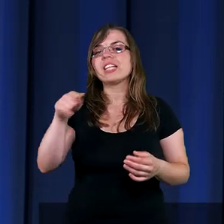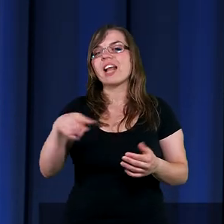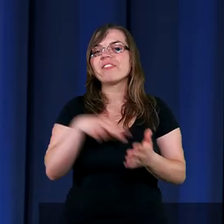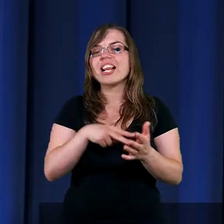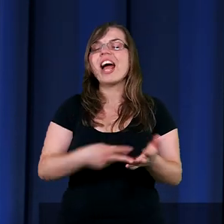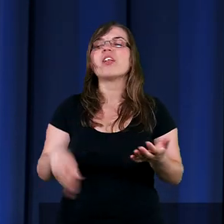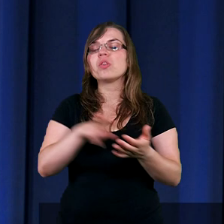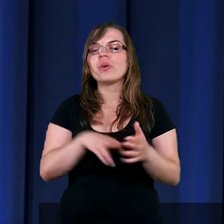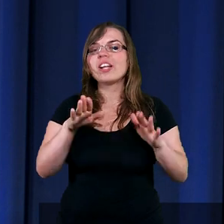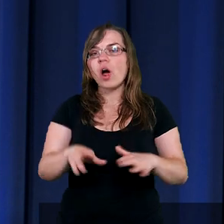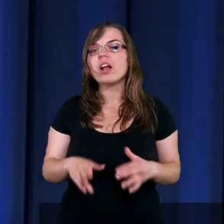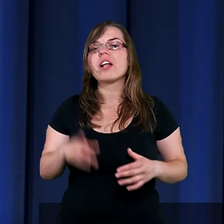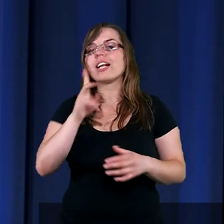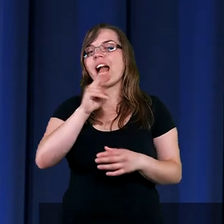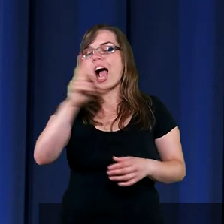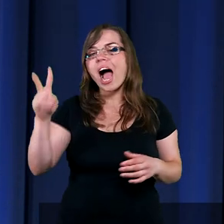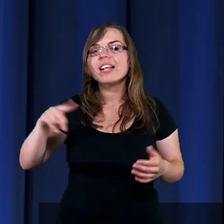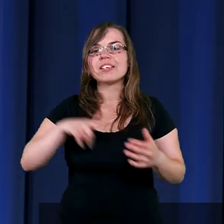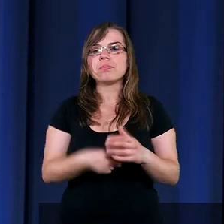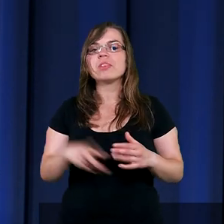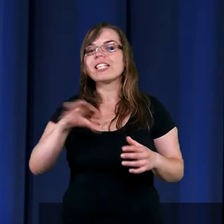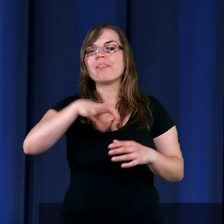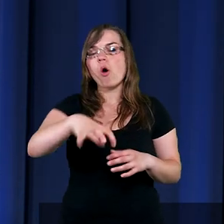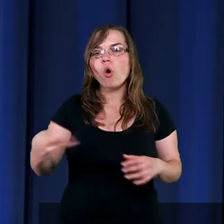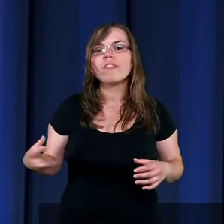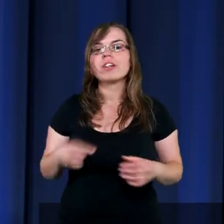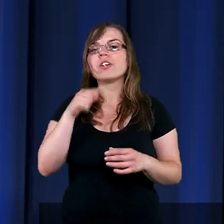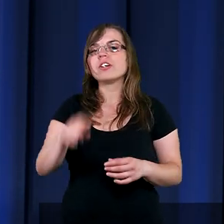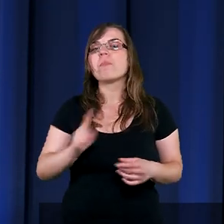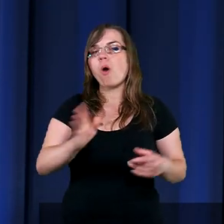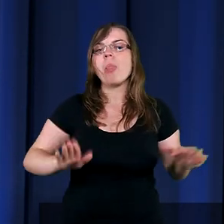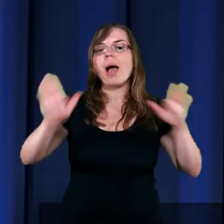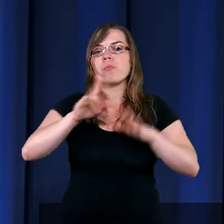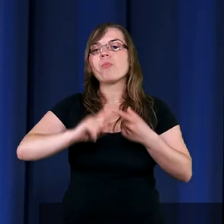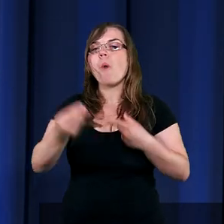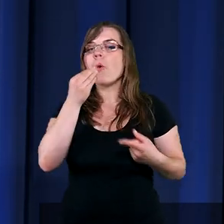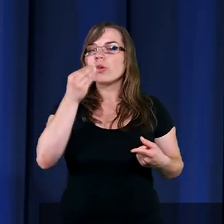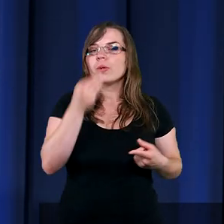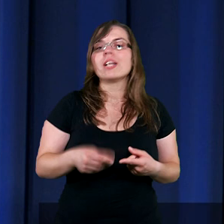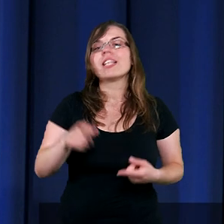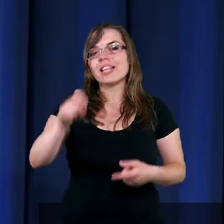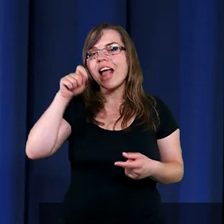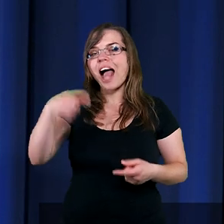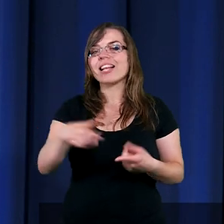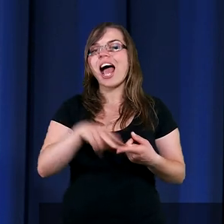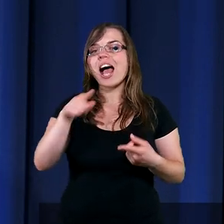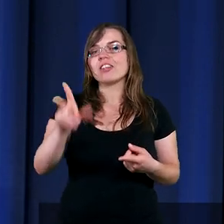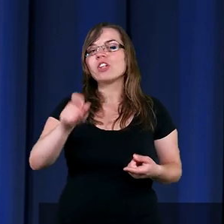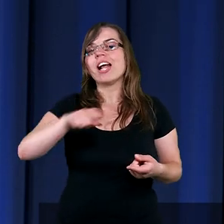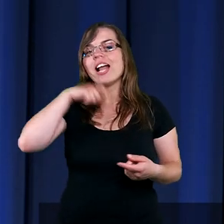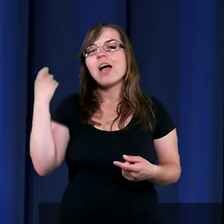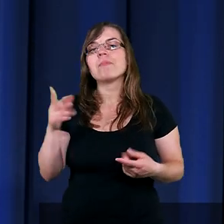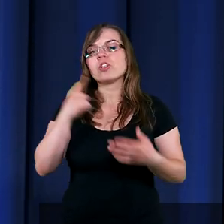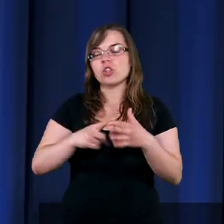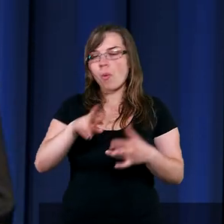widelec, który zostawał przed każdym ze zborowników po nabożeństwie, po posiłku, wskazywał na to, że lepsze